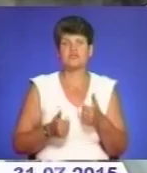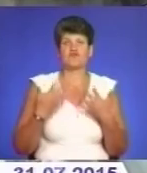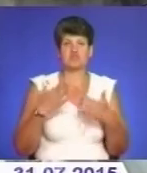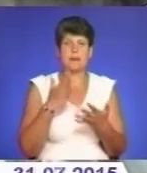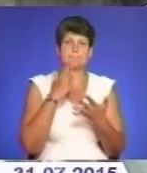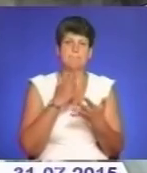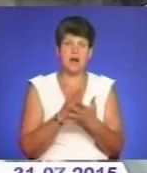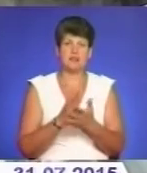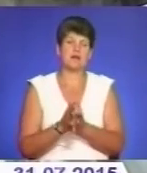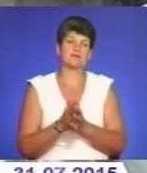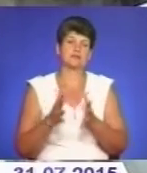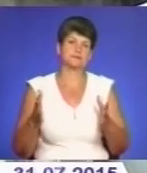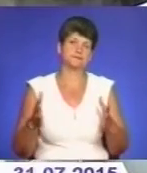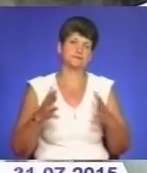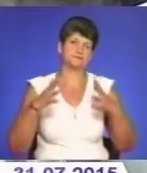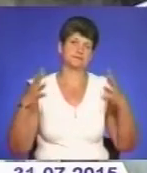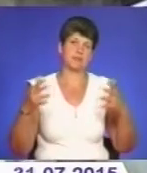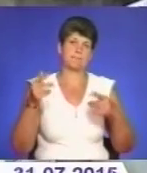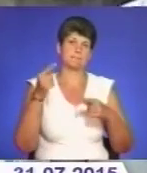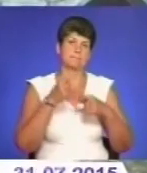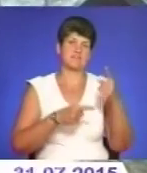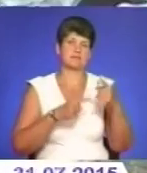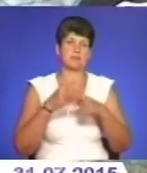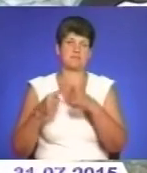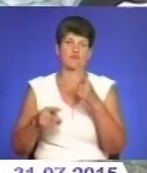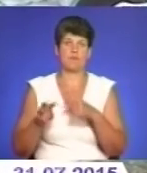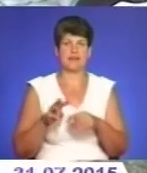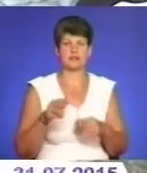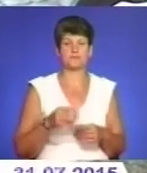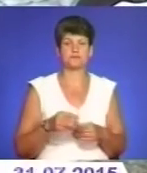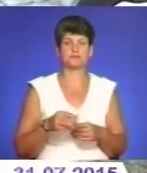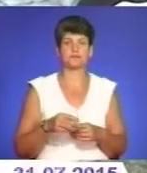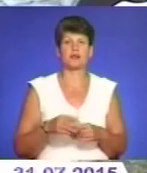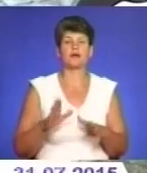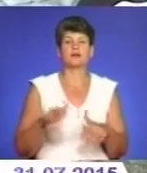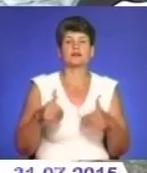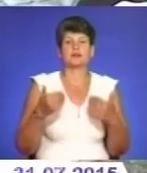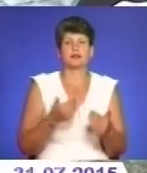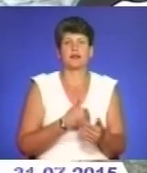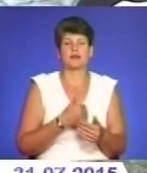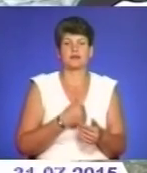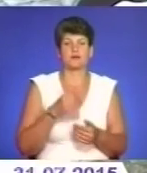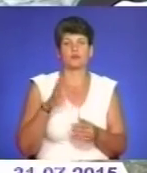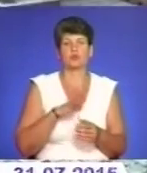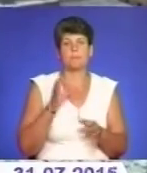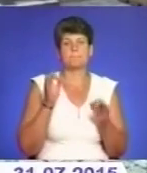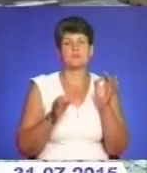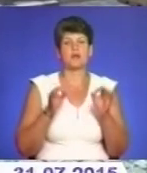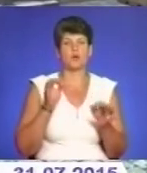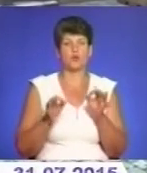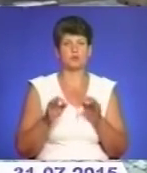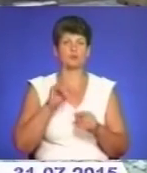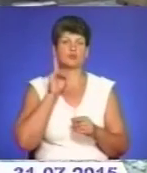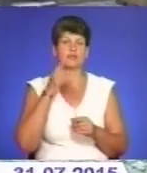десь такі габарити, як пів на пів метра. Натхнення для другого переможця конкурсу Олега Філевича стала природа. Молодого